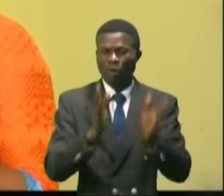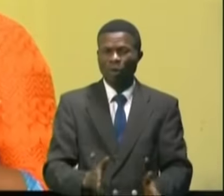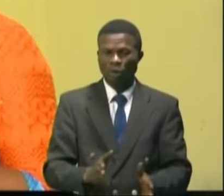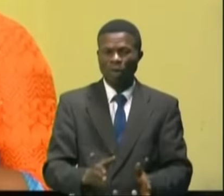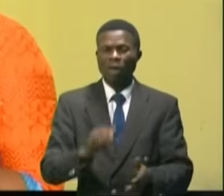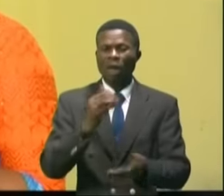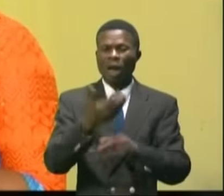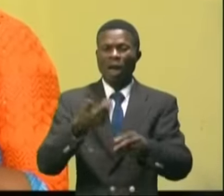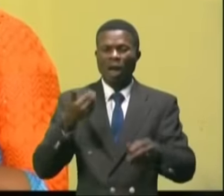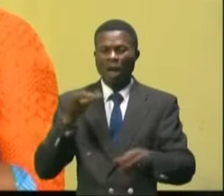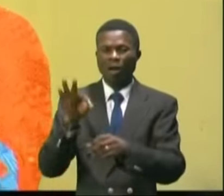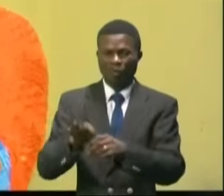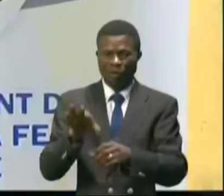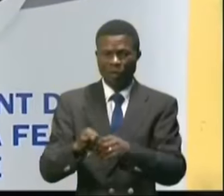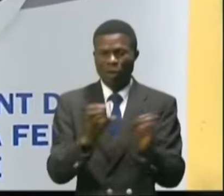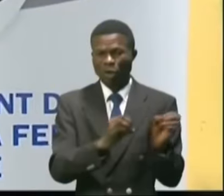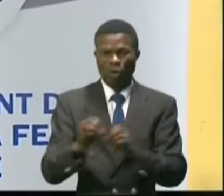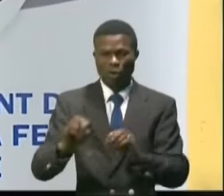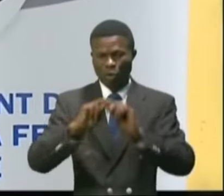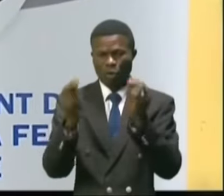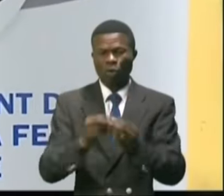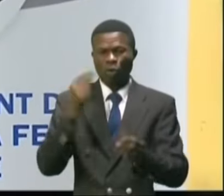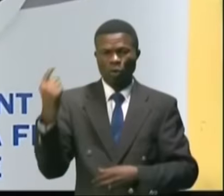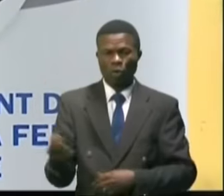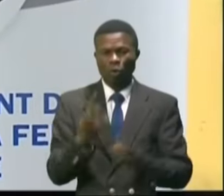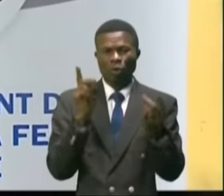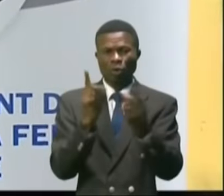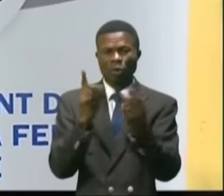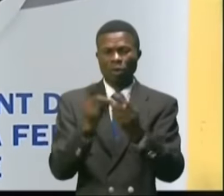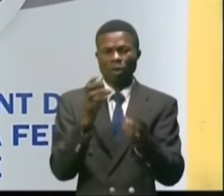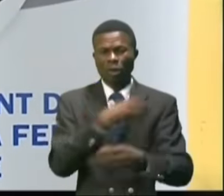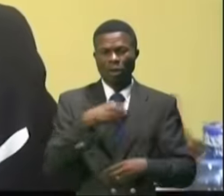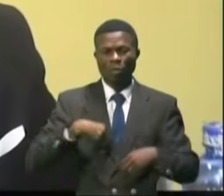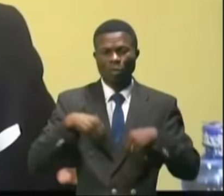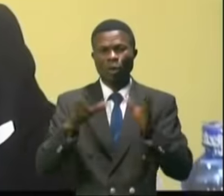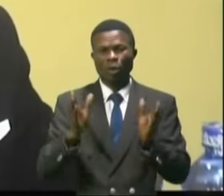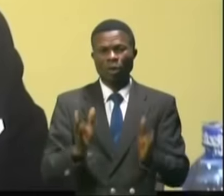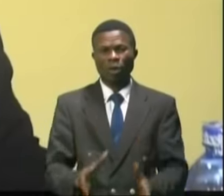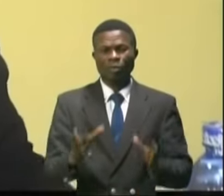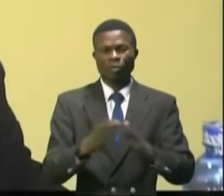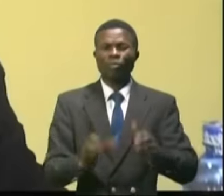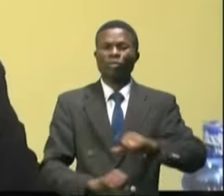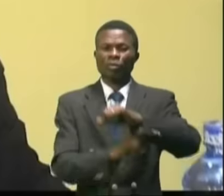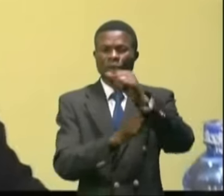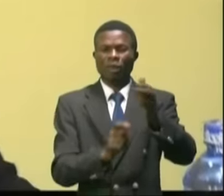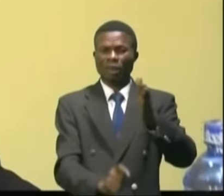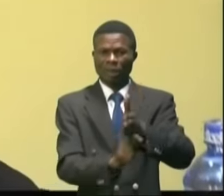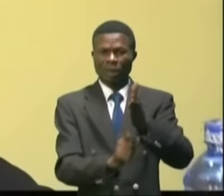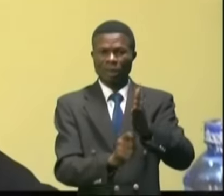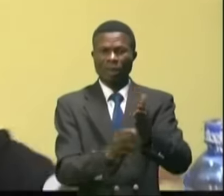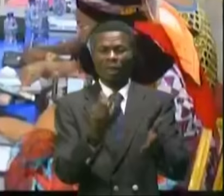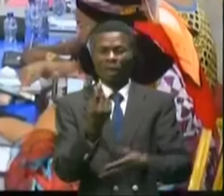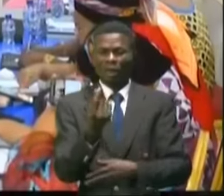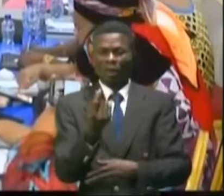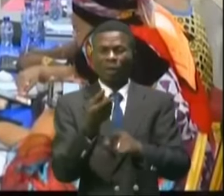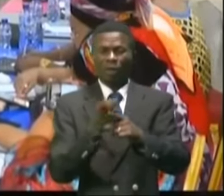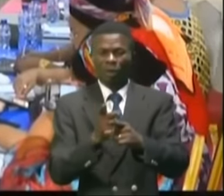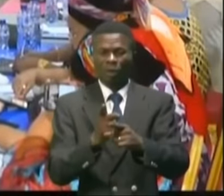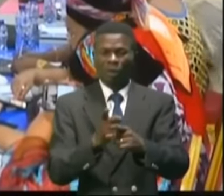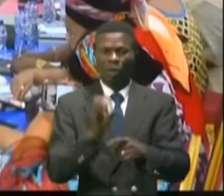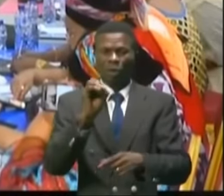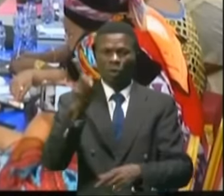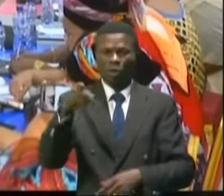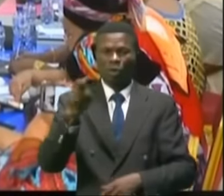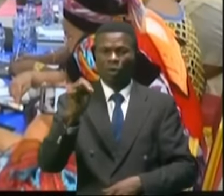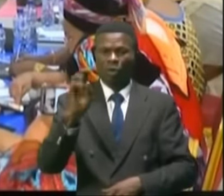-électoral organisé par le cadre permanent de concertation de la femme congolaise avec l'appui technique et financier des Open